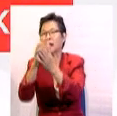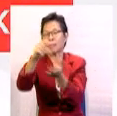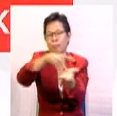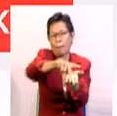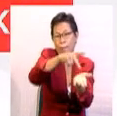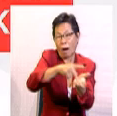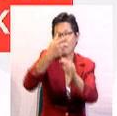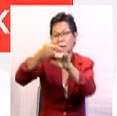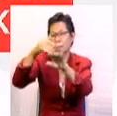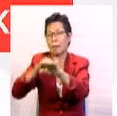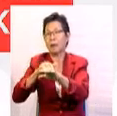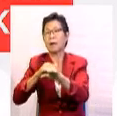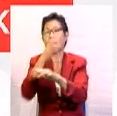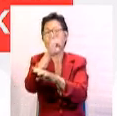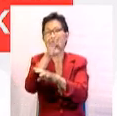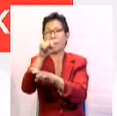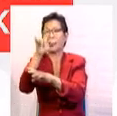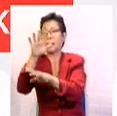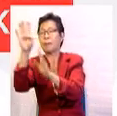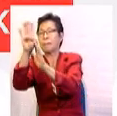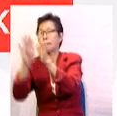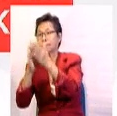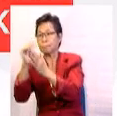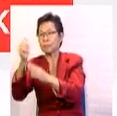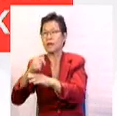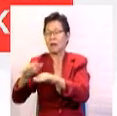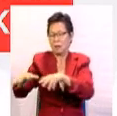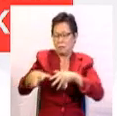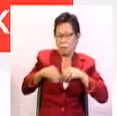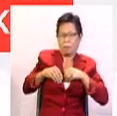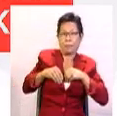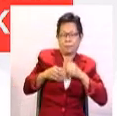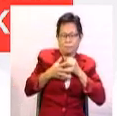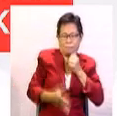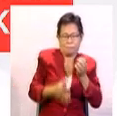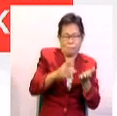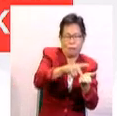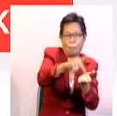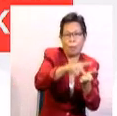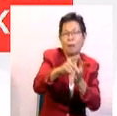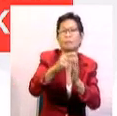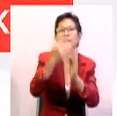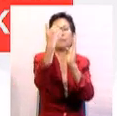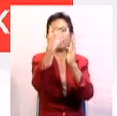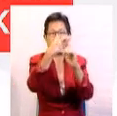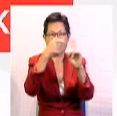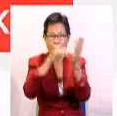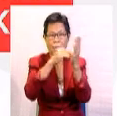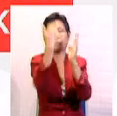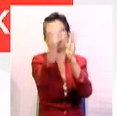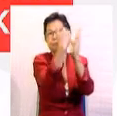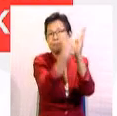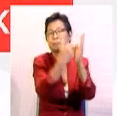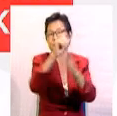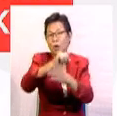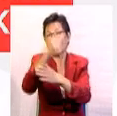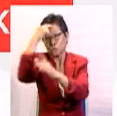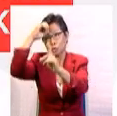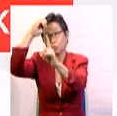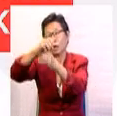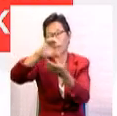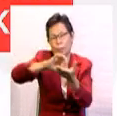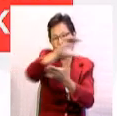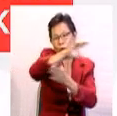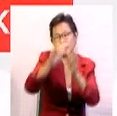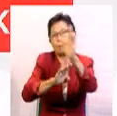daripada RM4.5 bilion yang diterimanya daripada penyenaraian bagi tujuan pelaburan serta